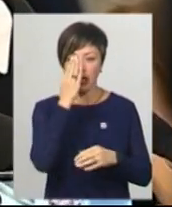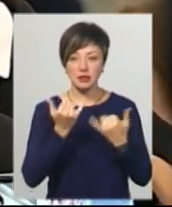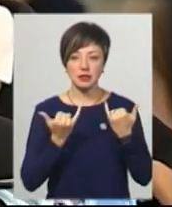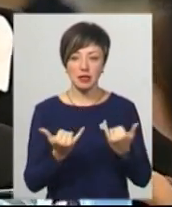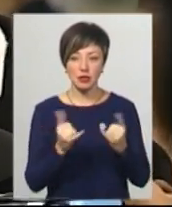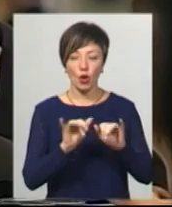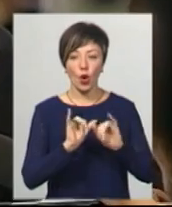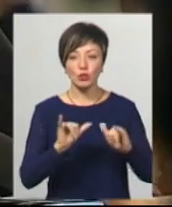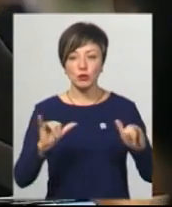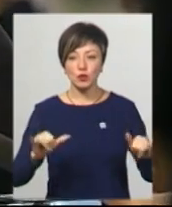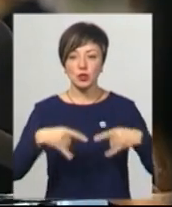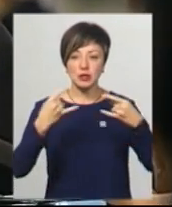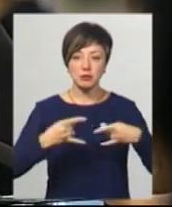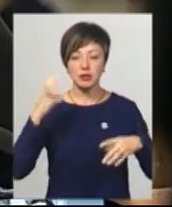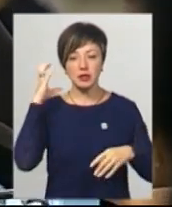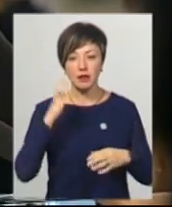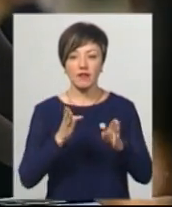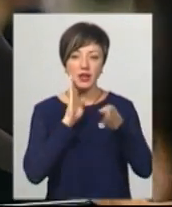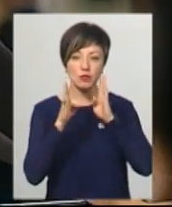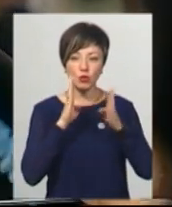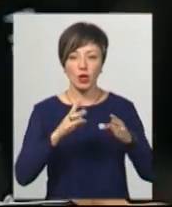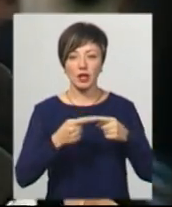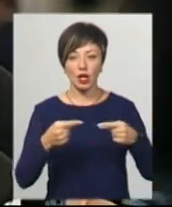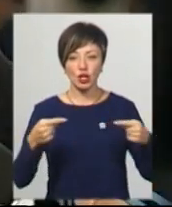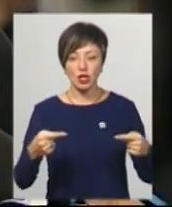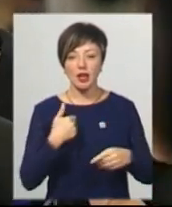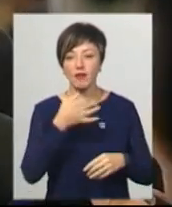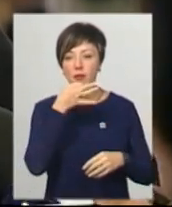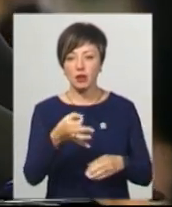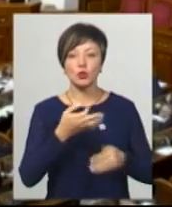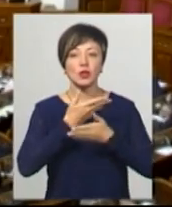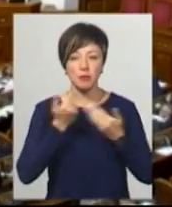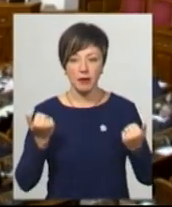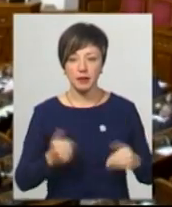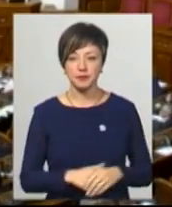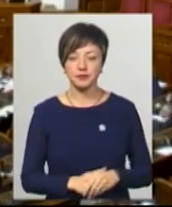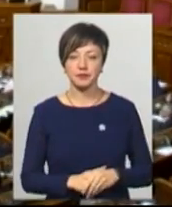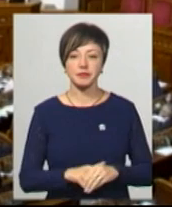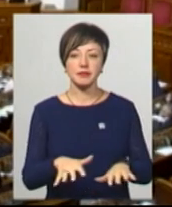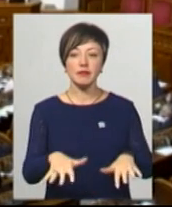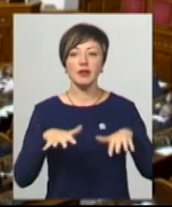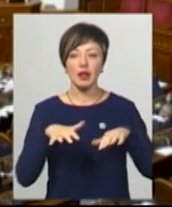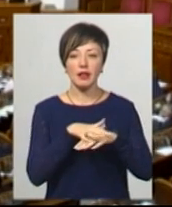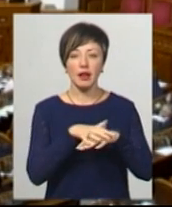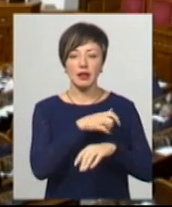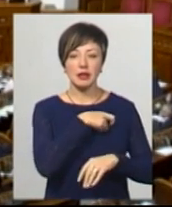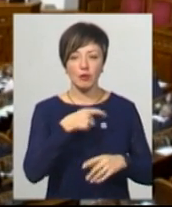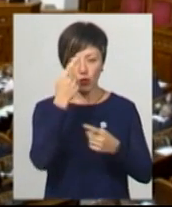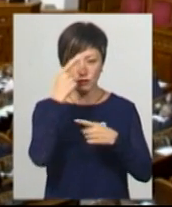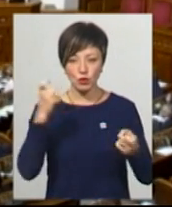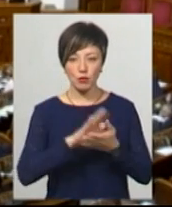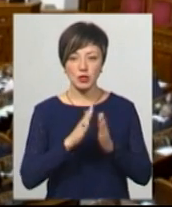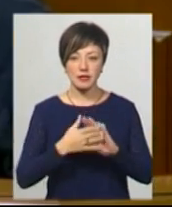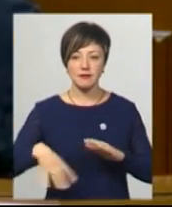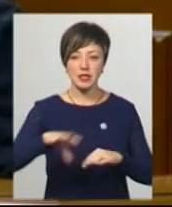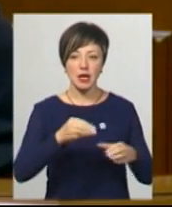зараз розповсюджують в ЗМІ, в Фейсбуці і таке інше. І я вам кажу, немає. Із трибуни нардеп Богдан Яременко озвучує позицію